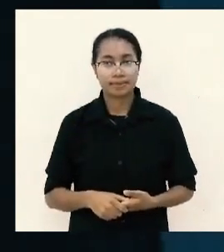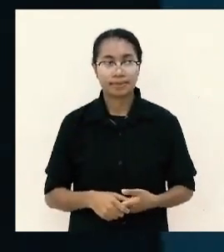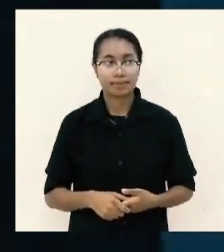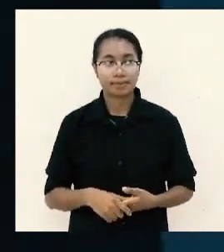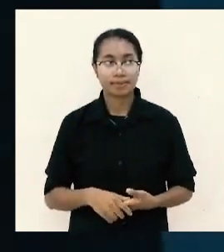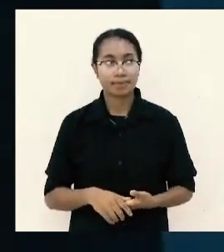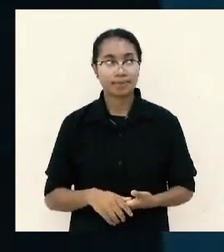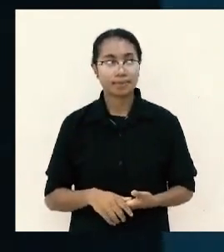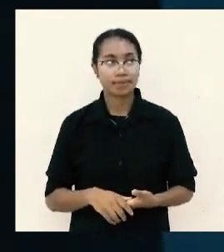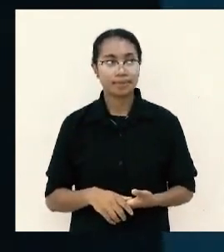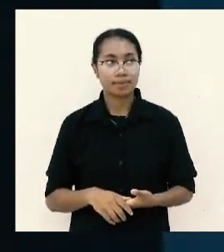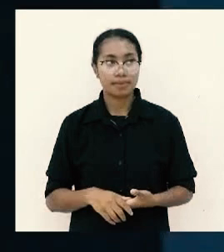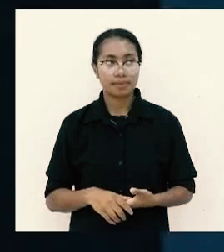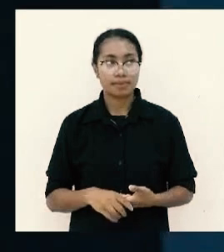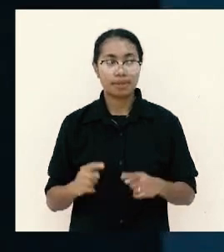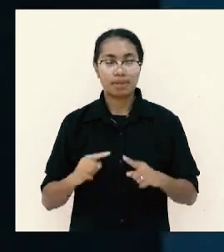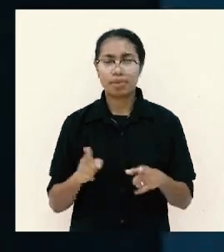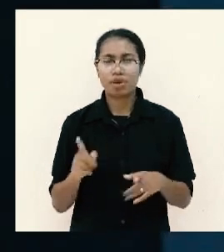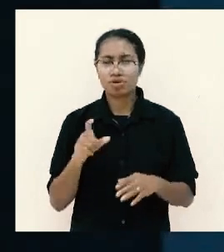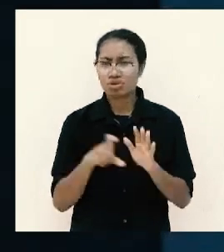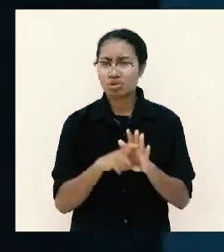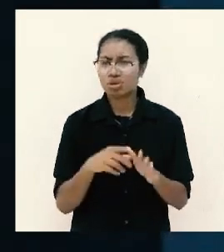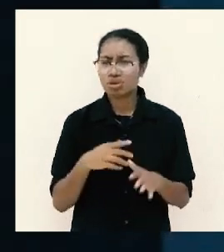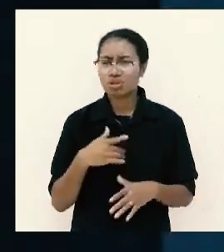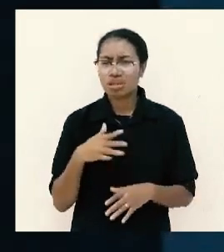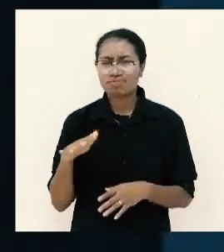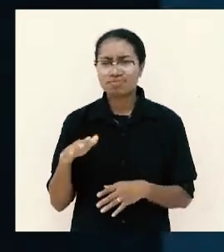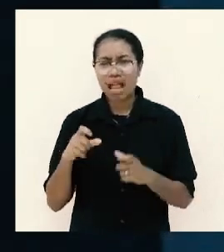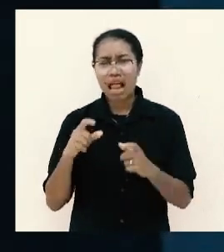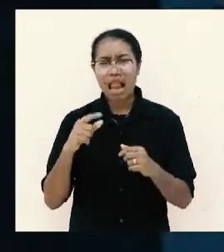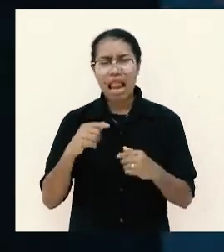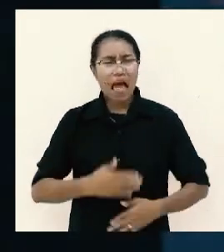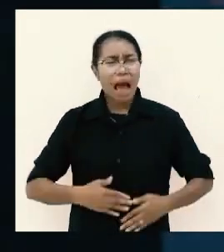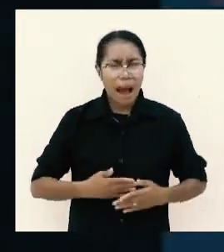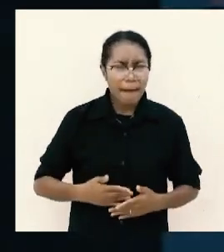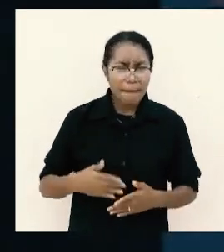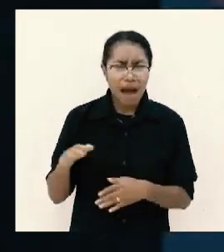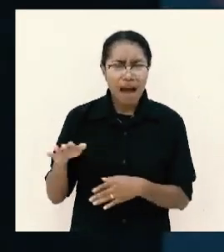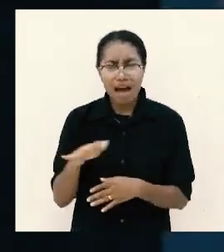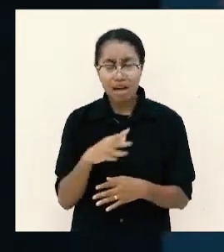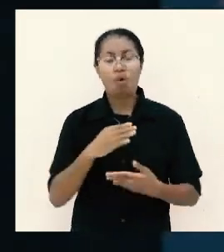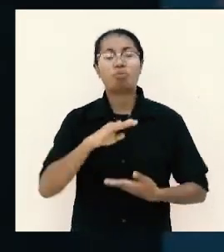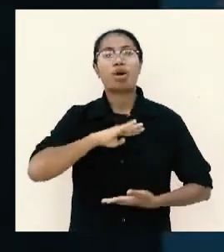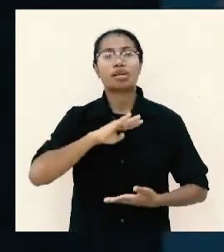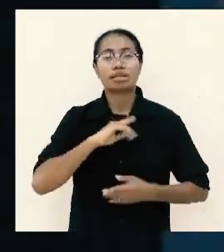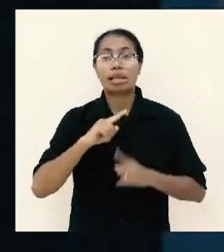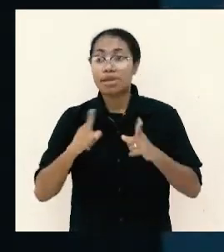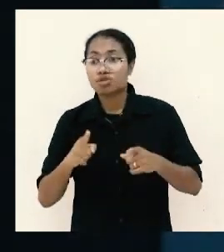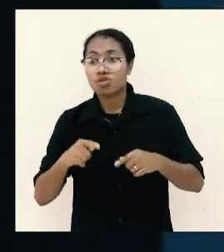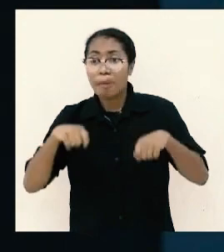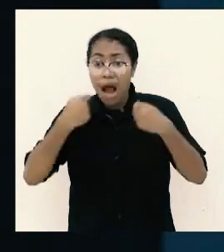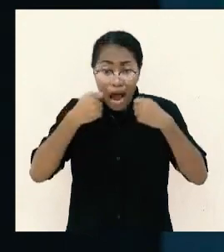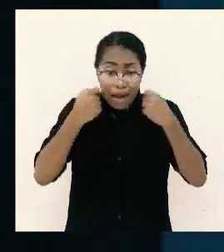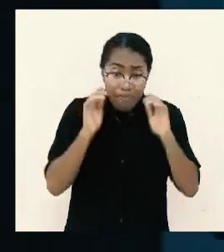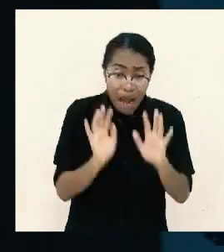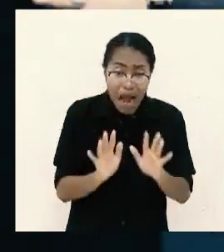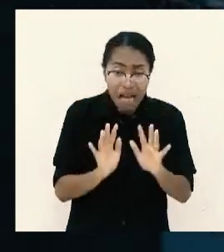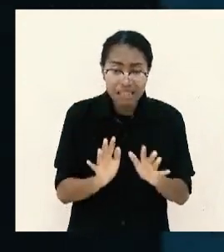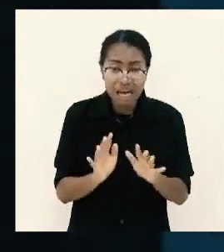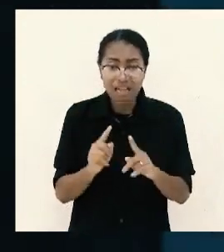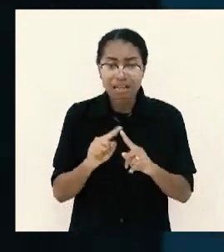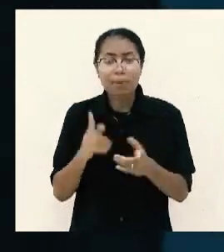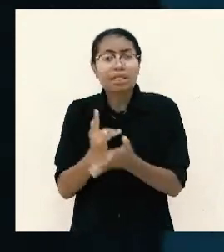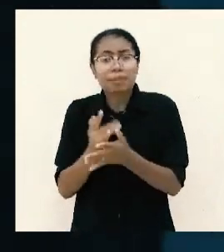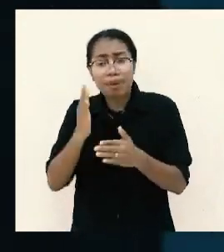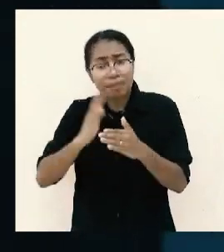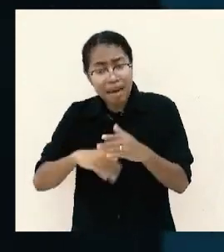kalau dia lapar dia bisa puas tapi lapar terus kenyang setelah menikmati kekenyangan cukup lama terus lapar